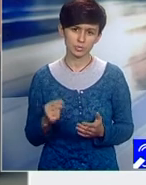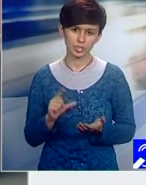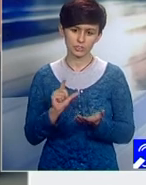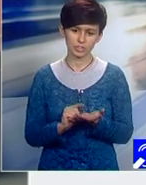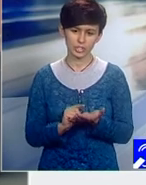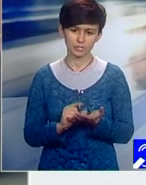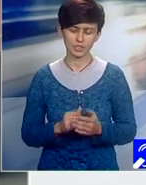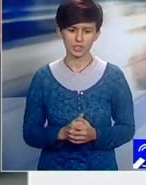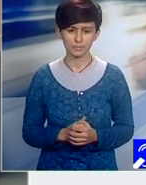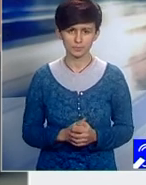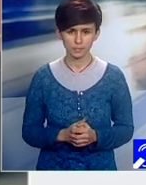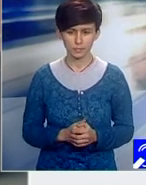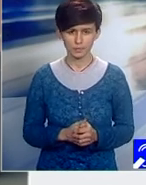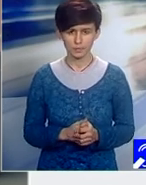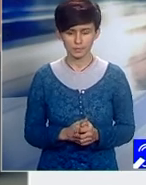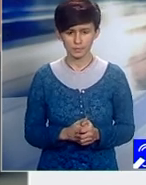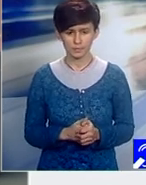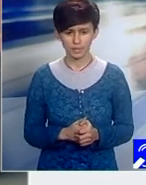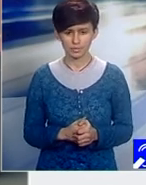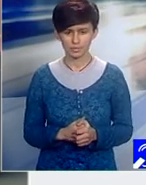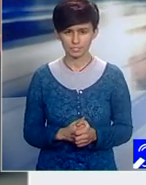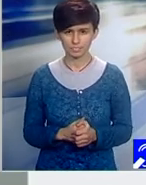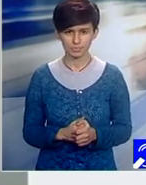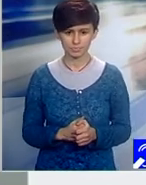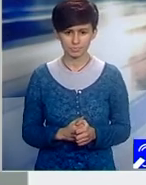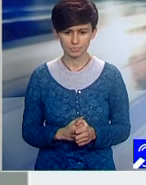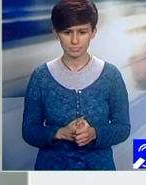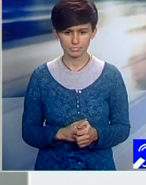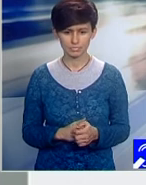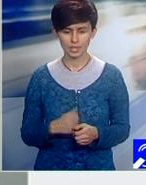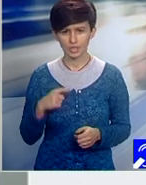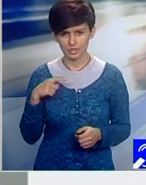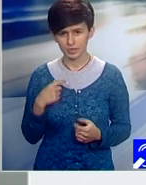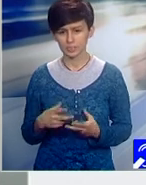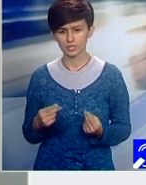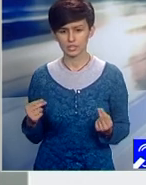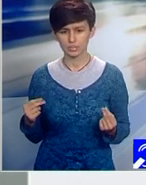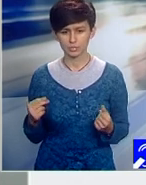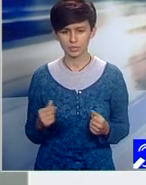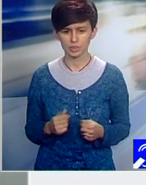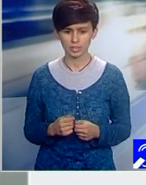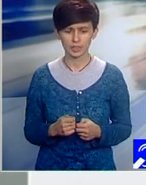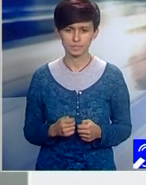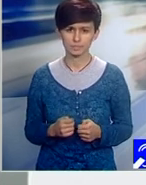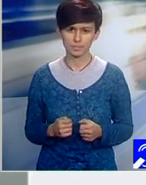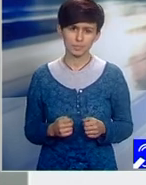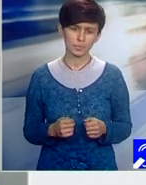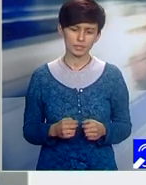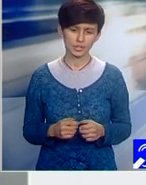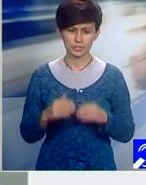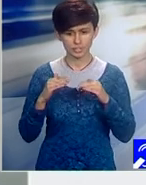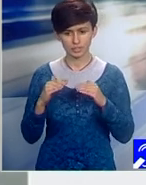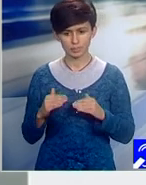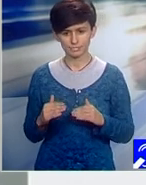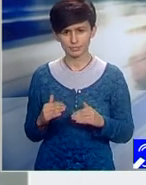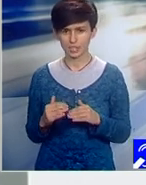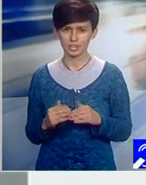celelalte să se rezolve de la sine. Din păcate, sunt multe și își aliniază prețurile, la un moment